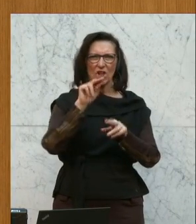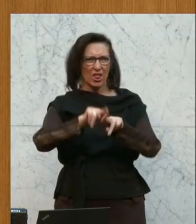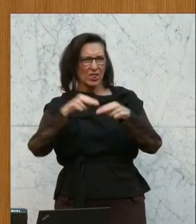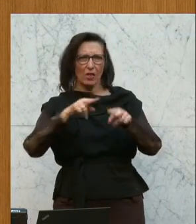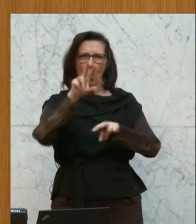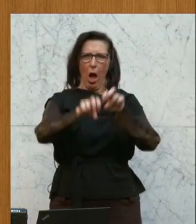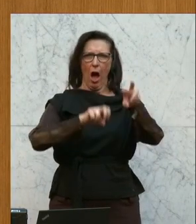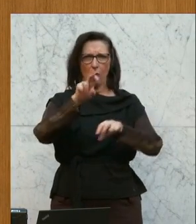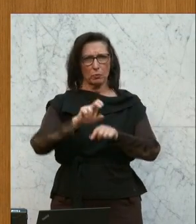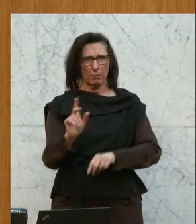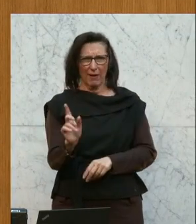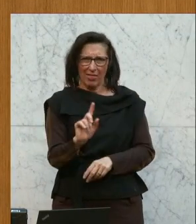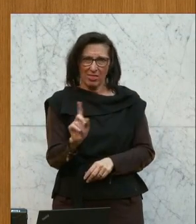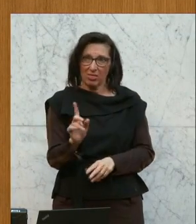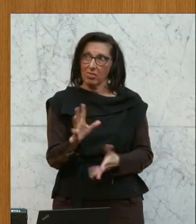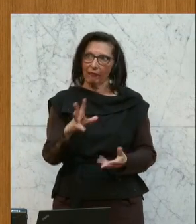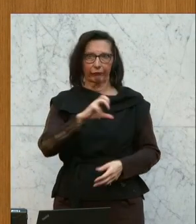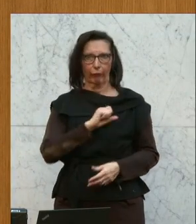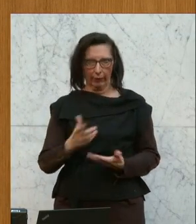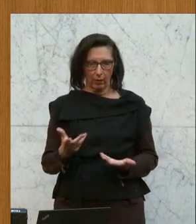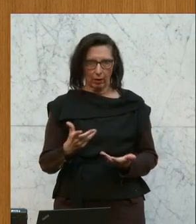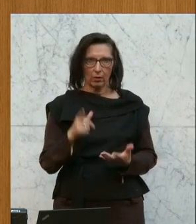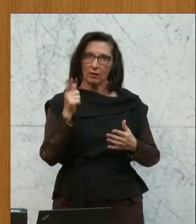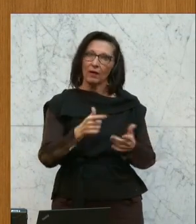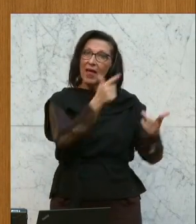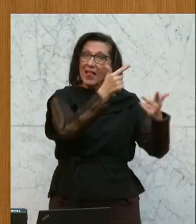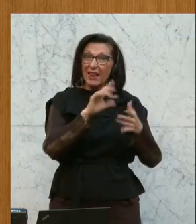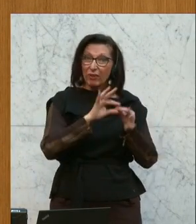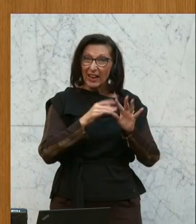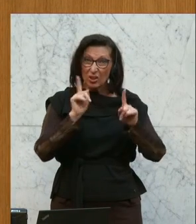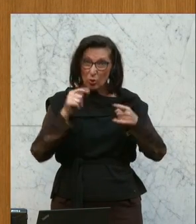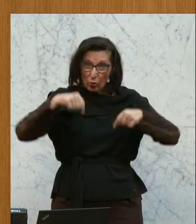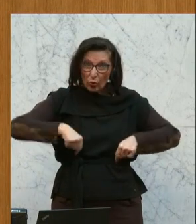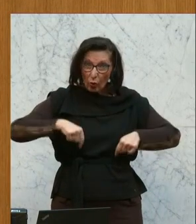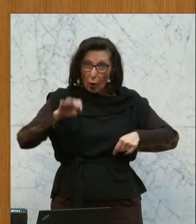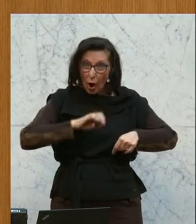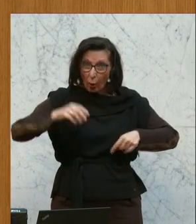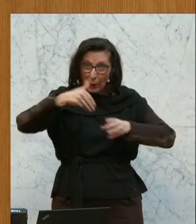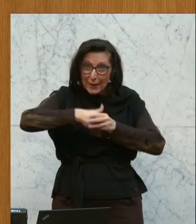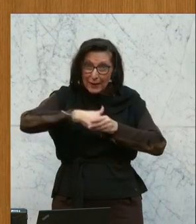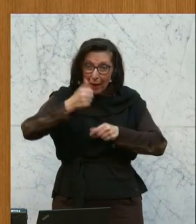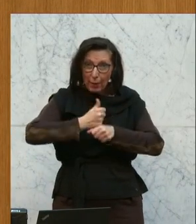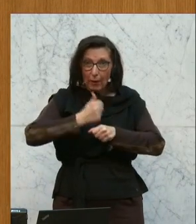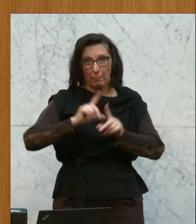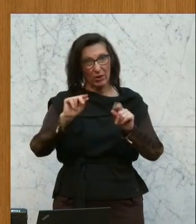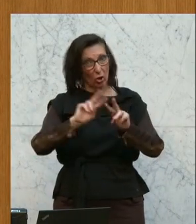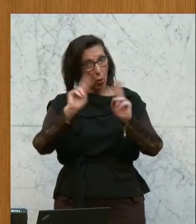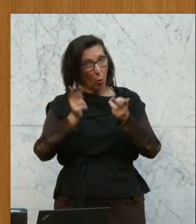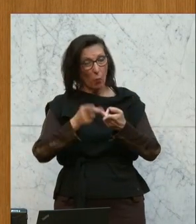nicht lohnen. Ganz im Gegenteil. Wenn wir Lieferketten zurück nach Europa holen, brauchen wir einheitliche Sozial- und Umweltstandards.